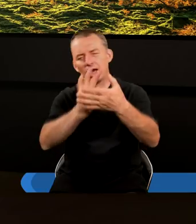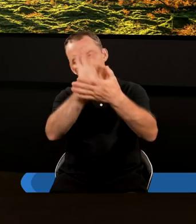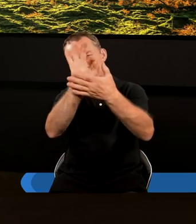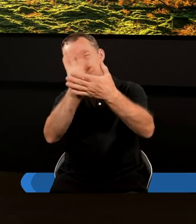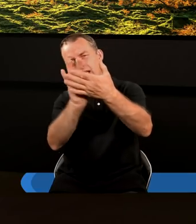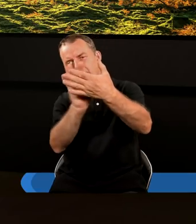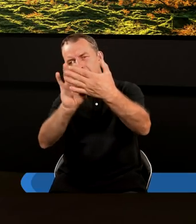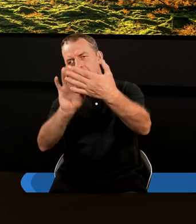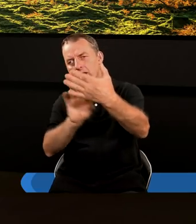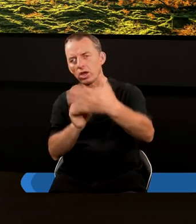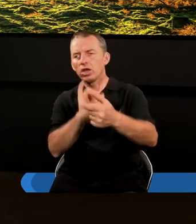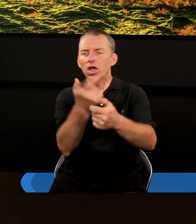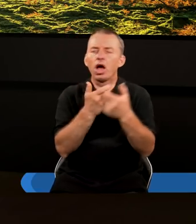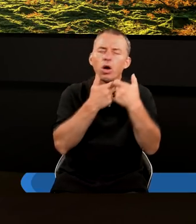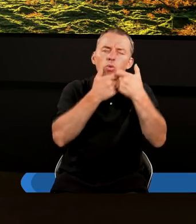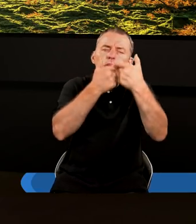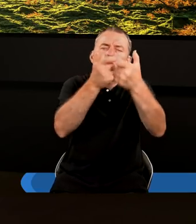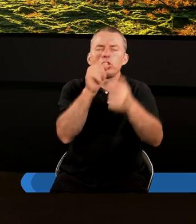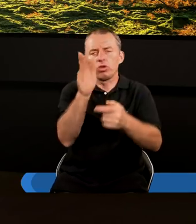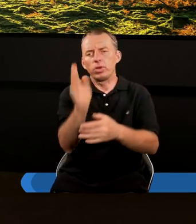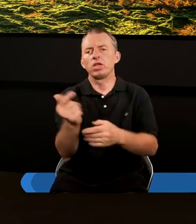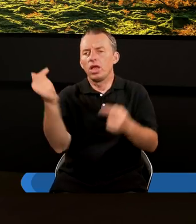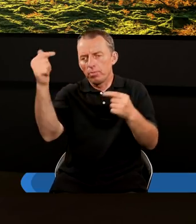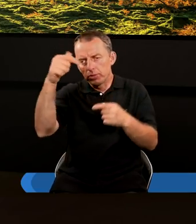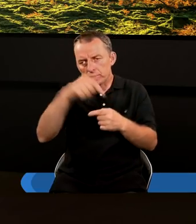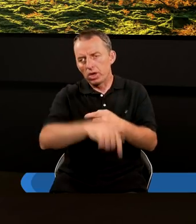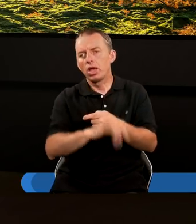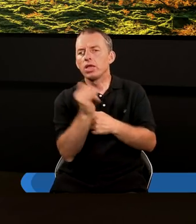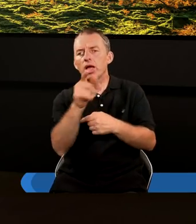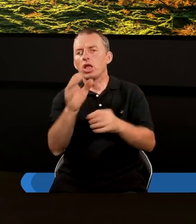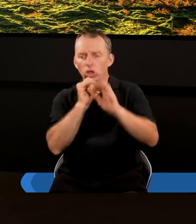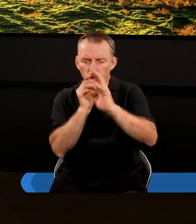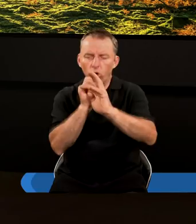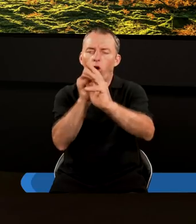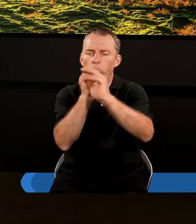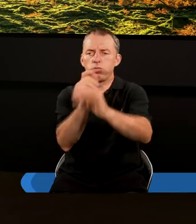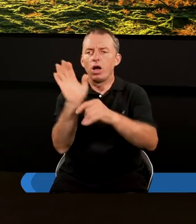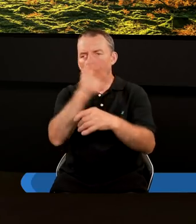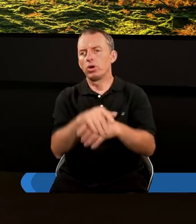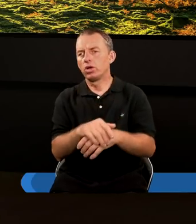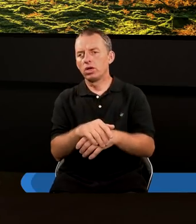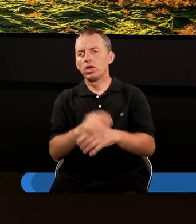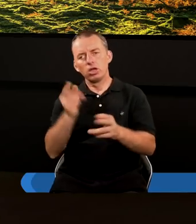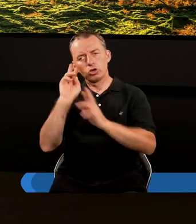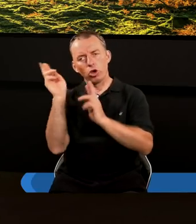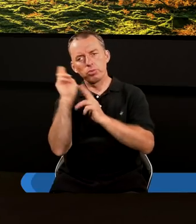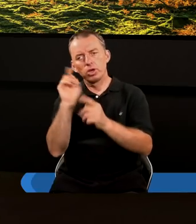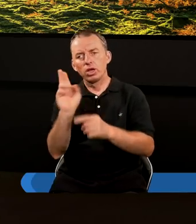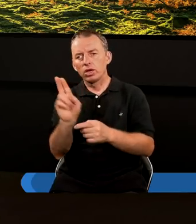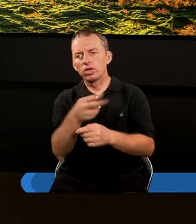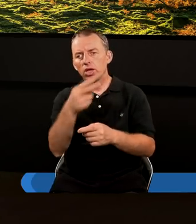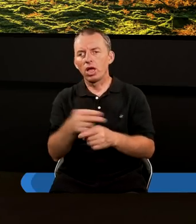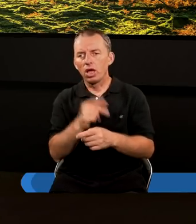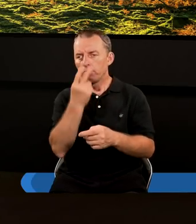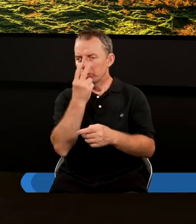jak głośne to będzie przyjście i jak ta trąba Boża jak zabrzmi. Otóż kiedyś